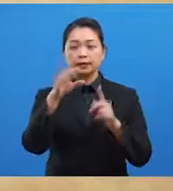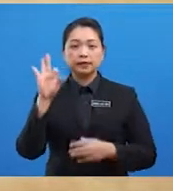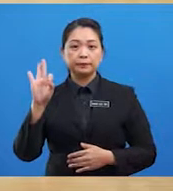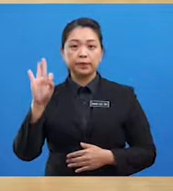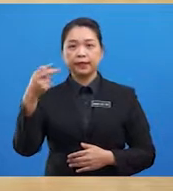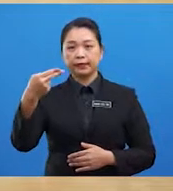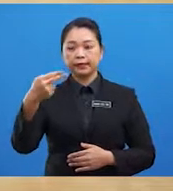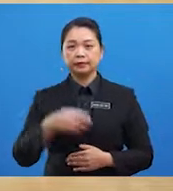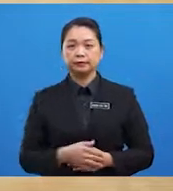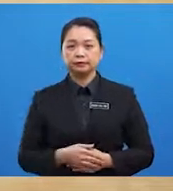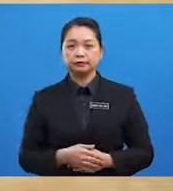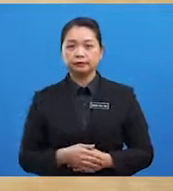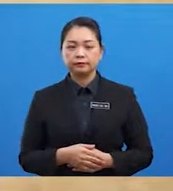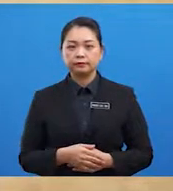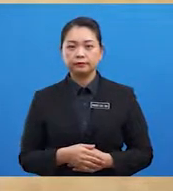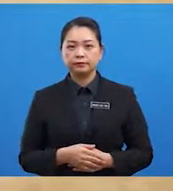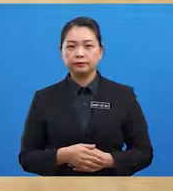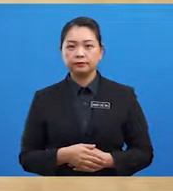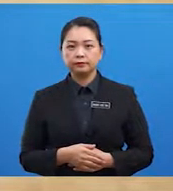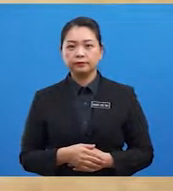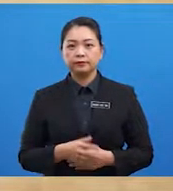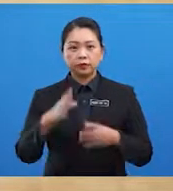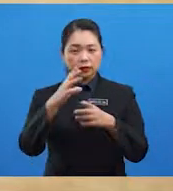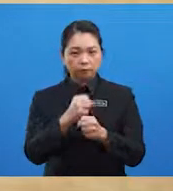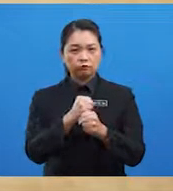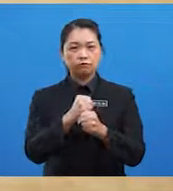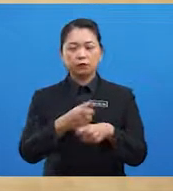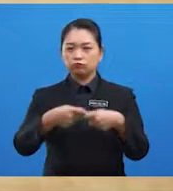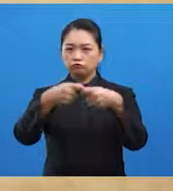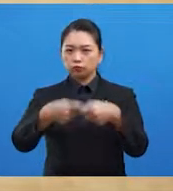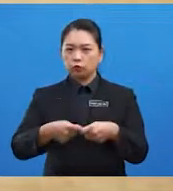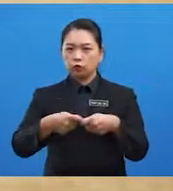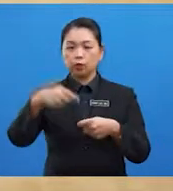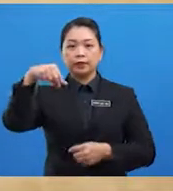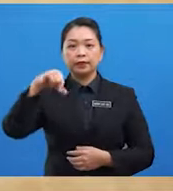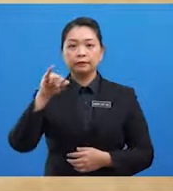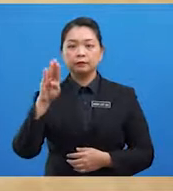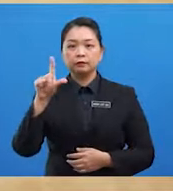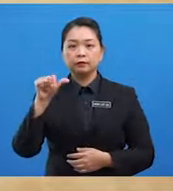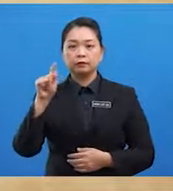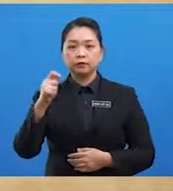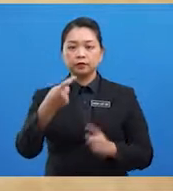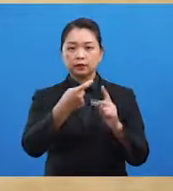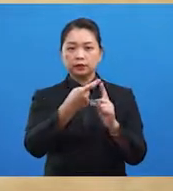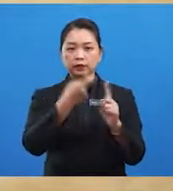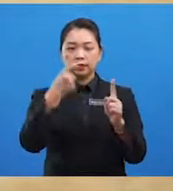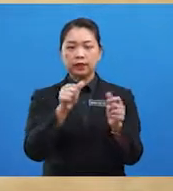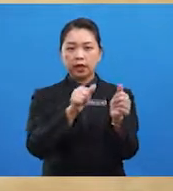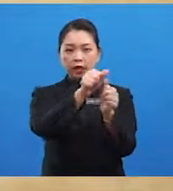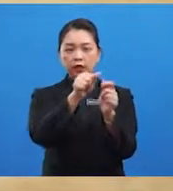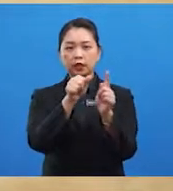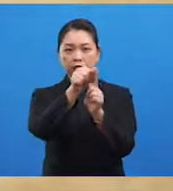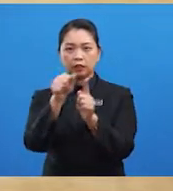Pelajar-pelajar, alat ini juga dapat menentukan Qiblat dari arah yang berbeza